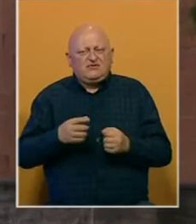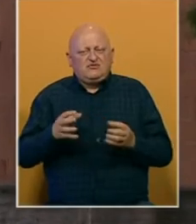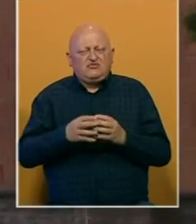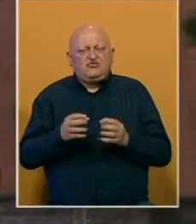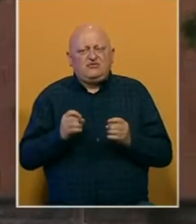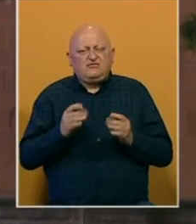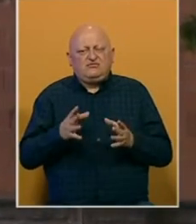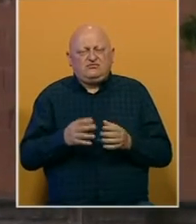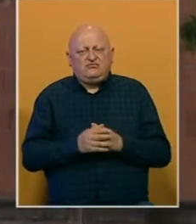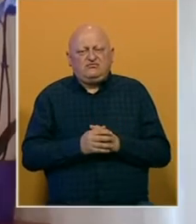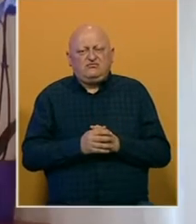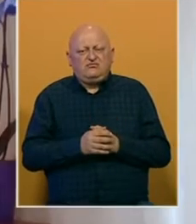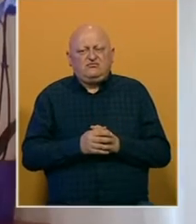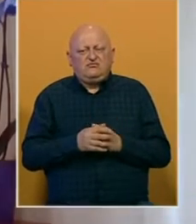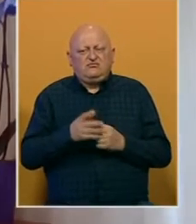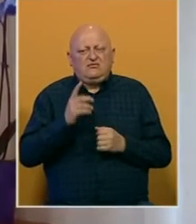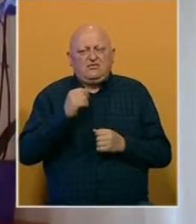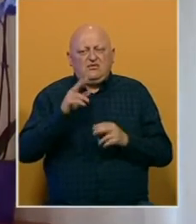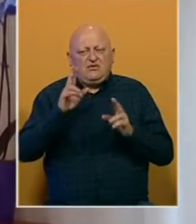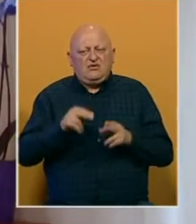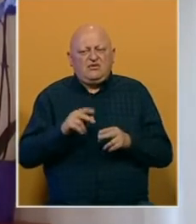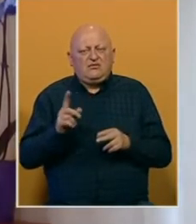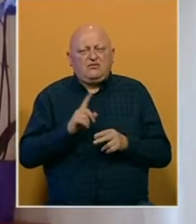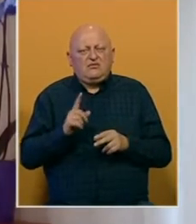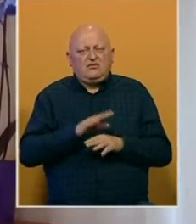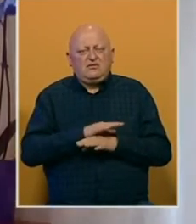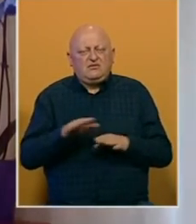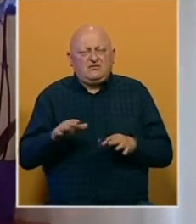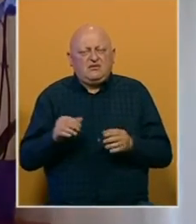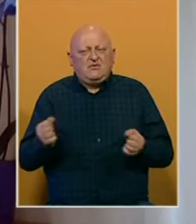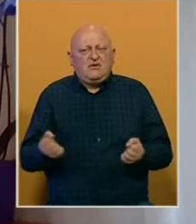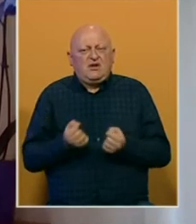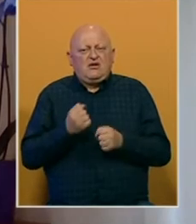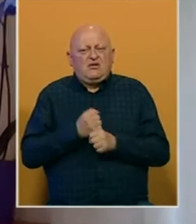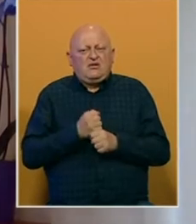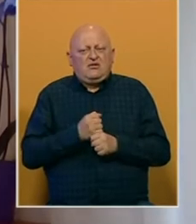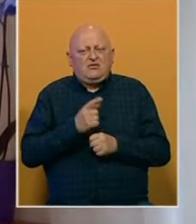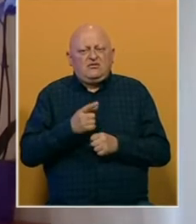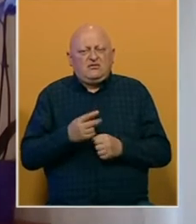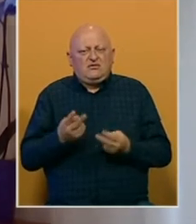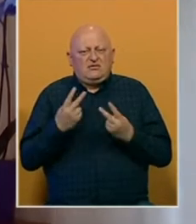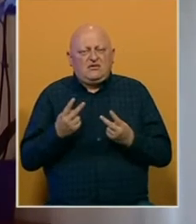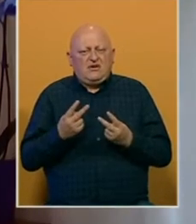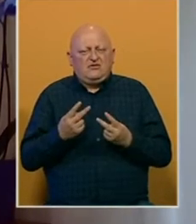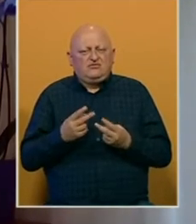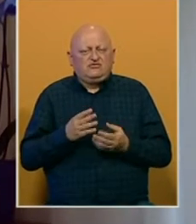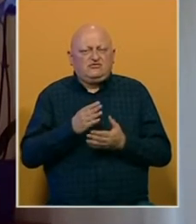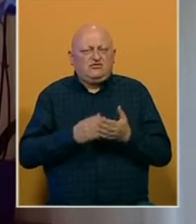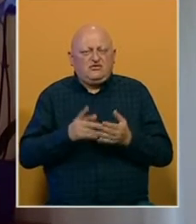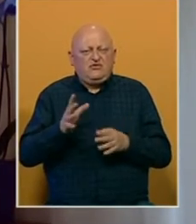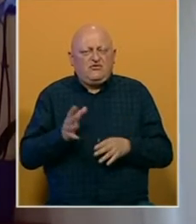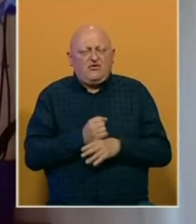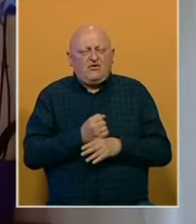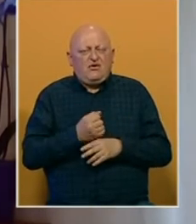porukama. Čudesa u serijama znam se naravno nude, a da ne moramo nikakav naporu činiti. Mislim da je to najvažniji faktor njihovog uspjeha.